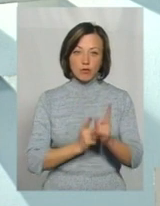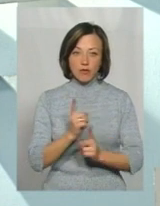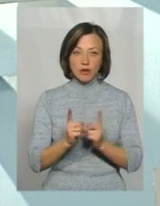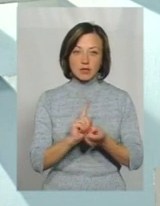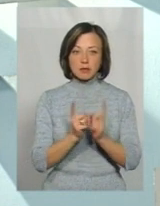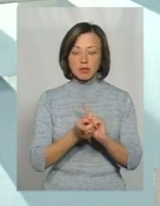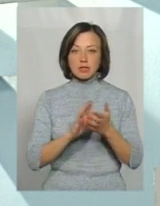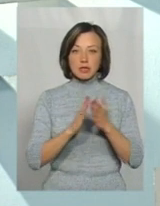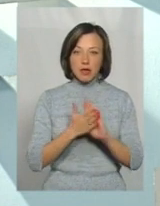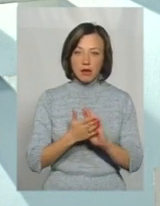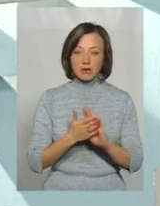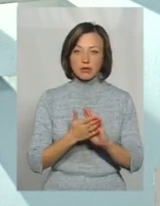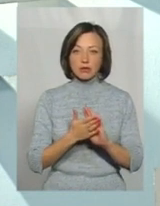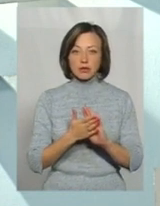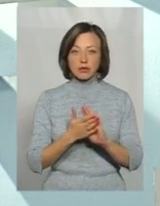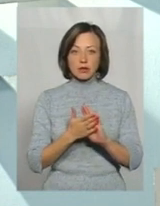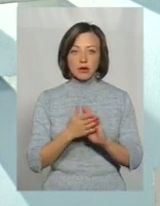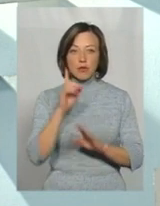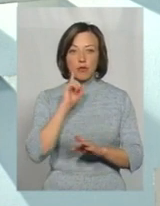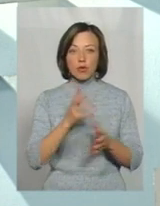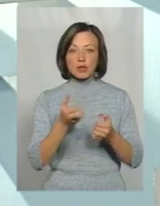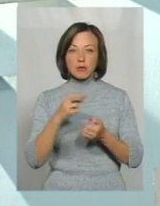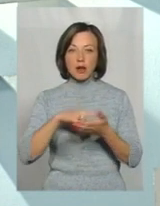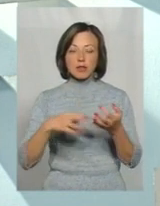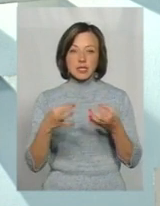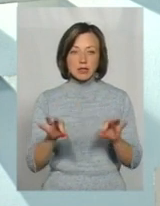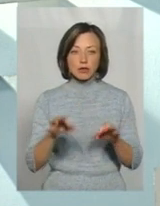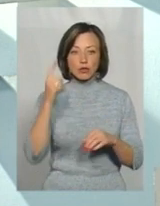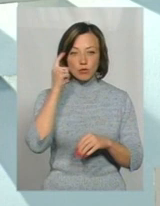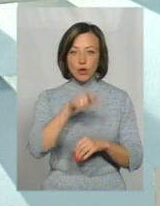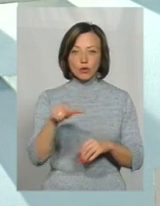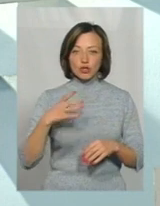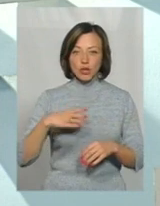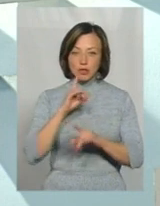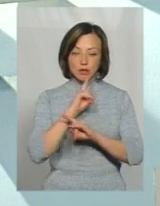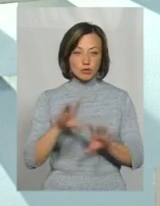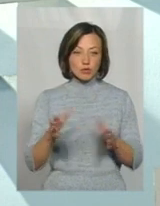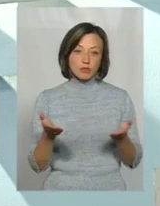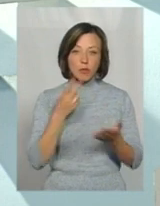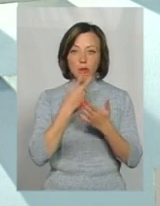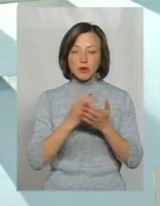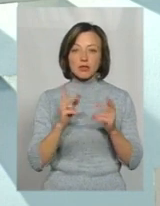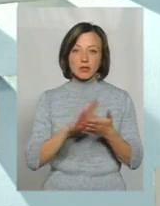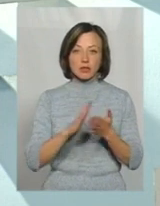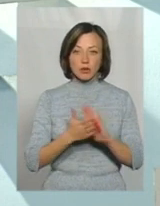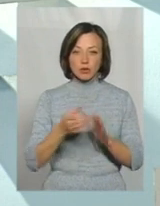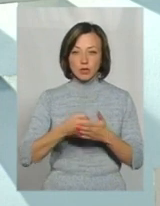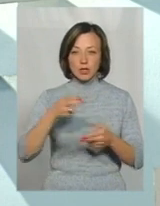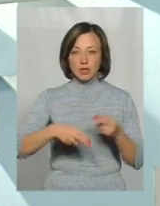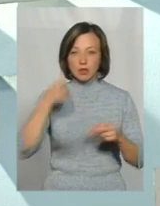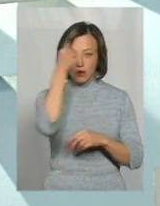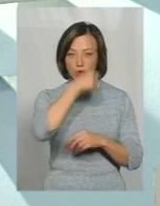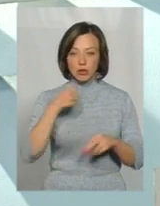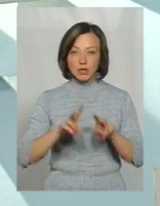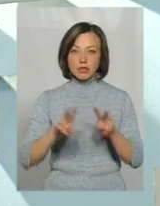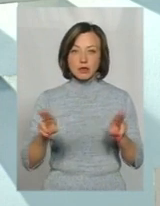змінив свій статус, комунальне некомерційне підприємство, поки він отримує ліцензію. Я думаю, що люди цього чекати не будуть, хоча, подивимося, буде до кінця року. І так